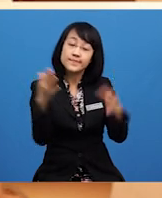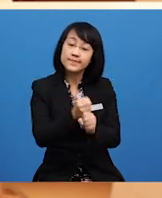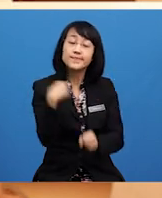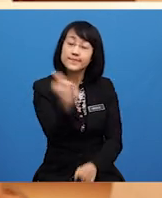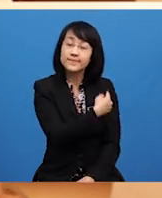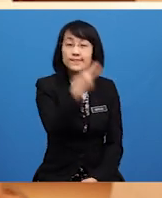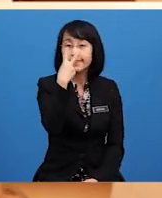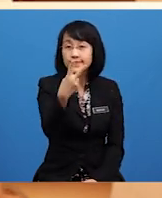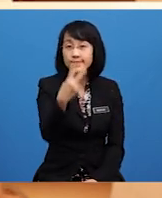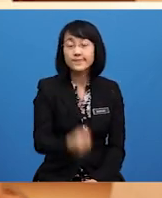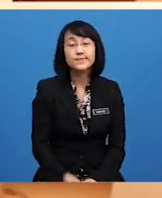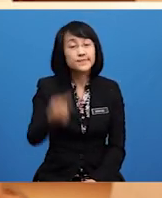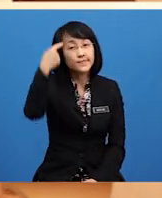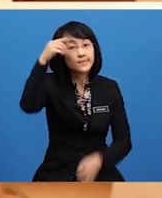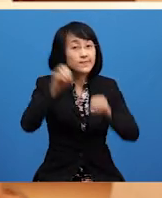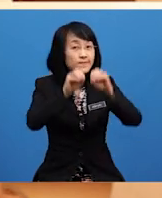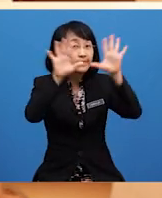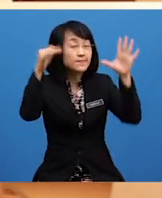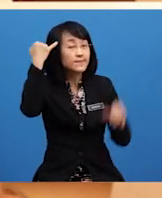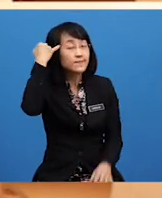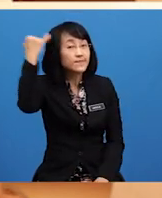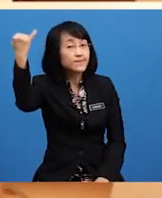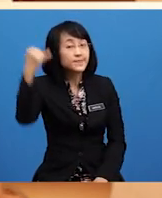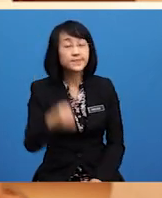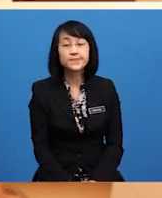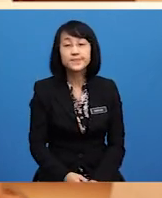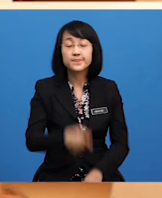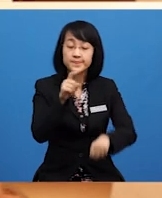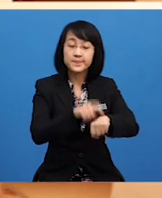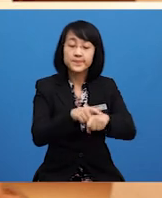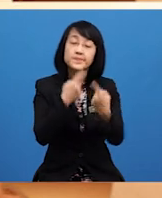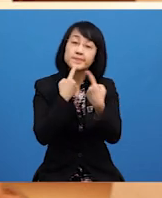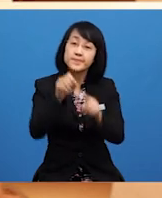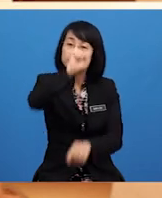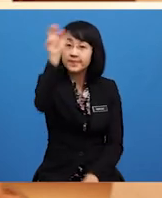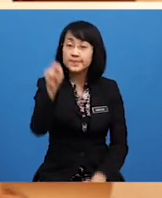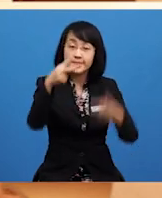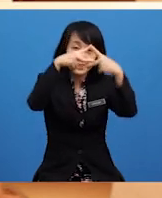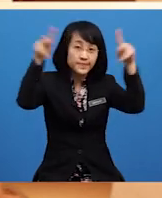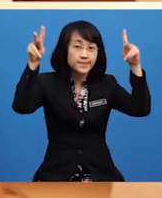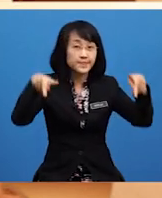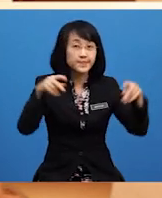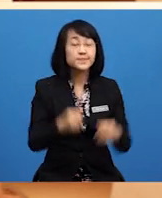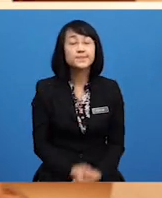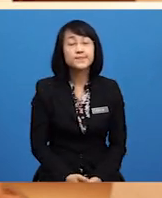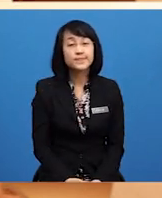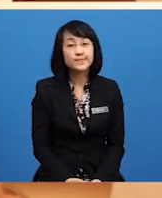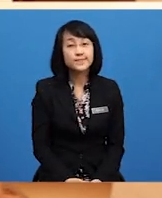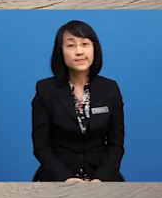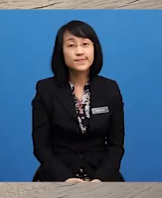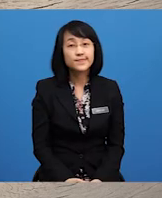Untuk mengembangkan Idea Ketika menjawab Soalan Pemeriksaan Ialah